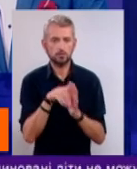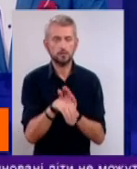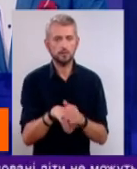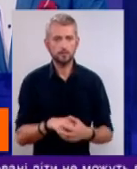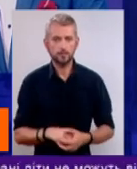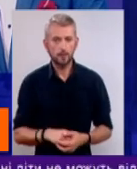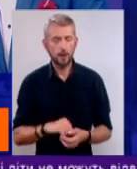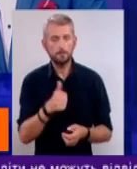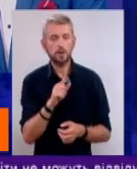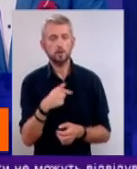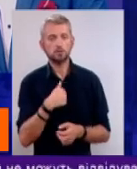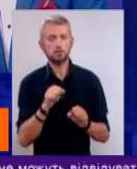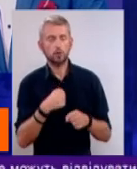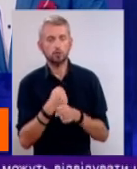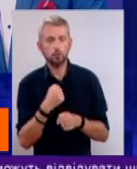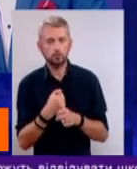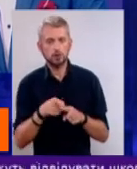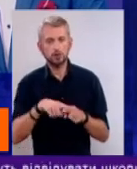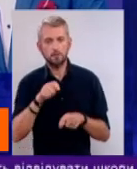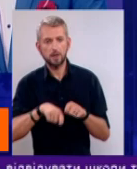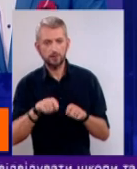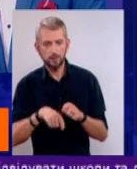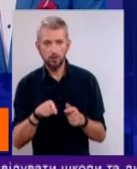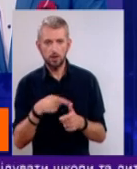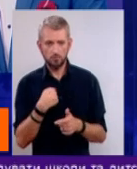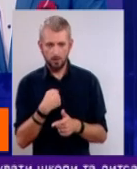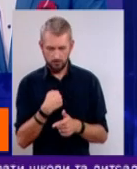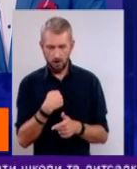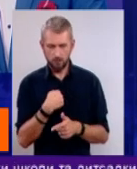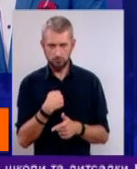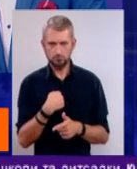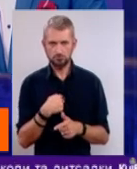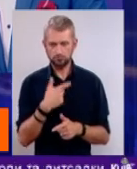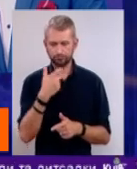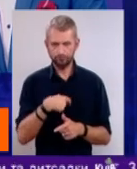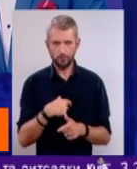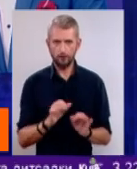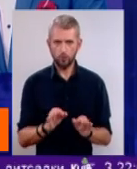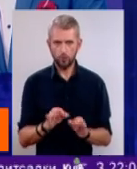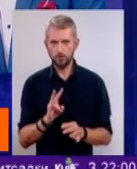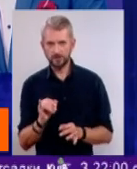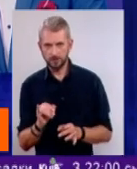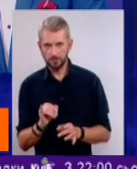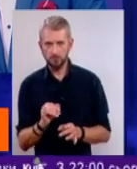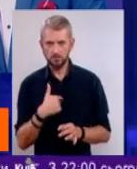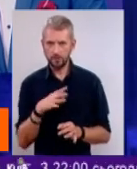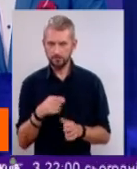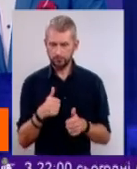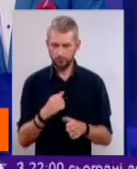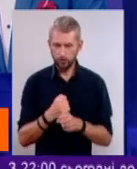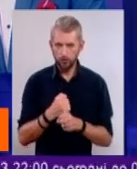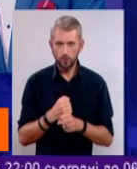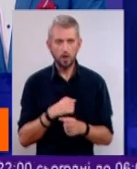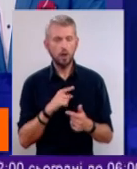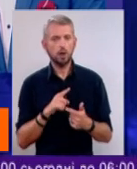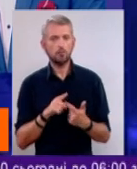належать, перше, що ми можемо зробити, це перевірити, чи я сам в нормі, чи я все добре роблю. По-друге, по-перше,